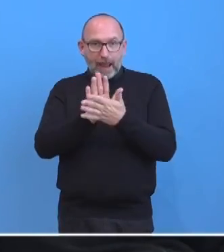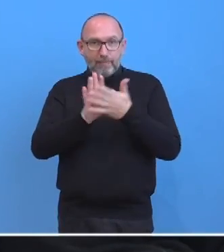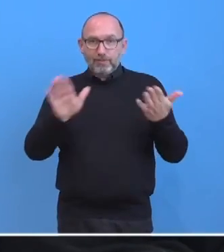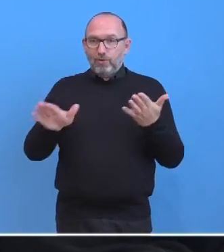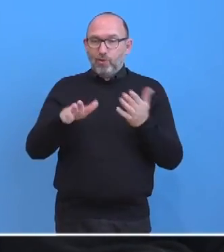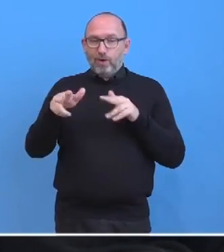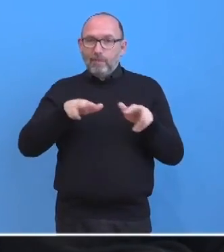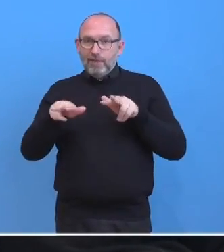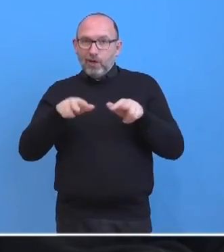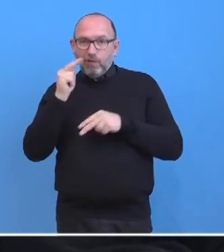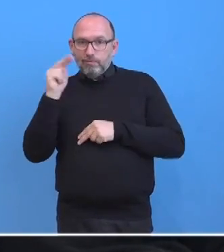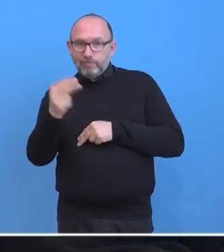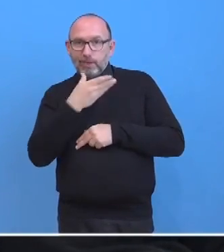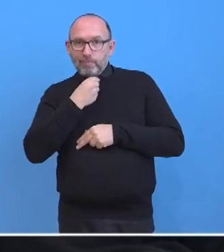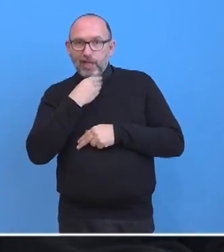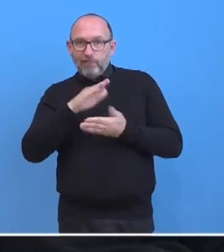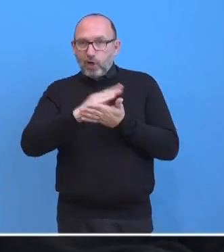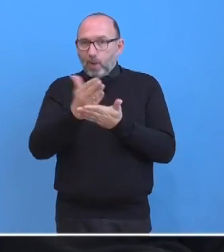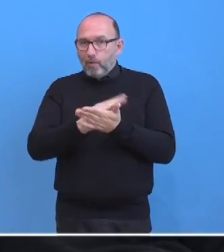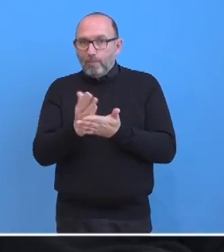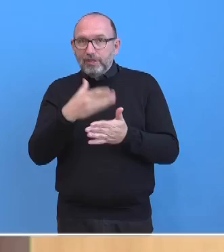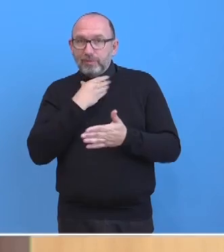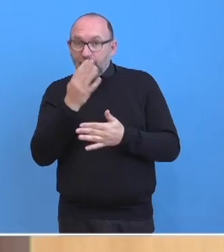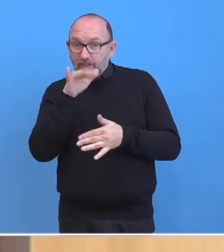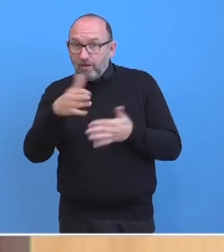Gesprächsbedarf oder Kompromissbedarf gibt.